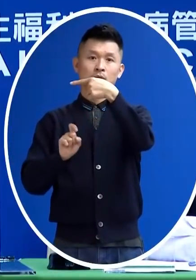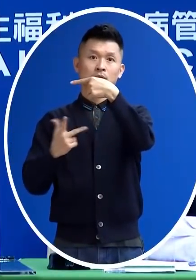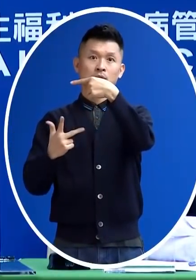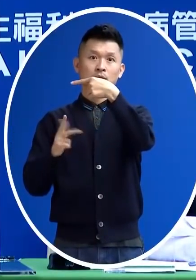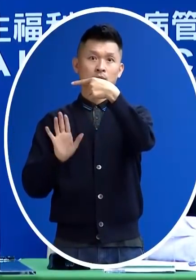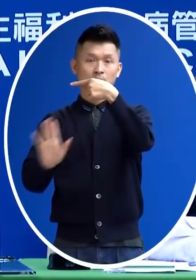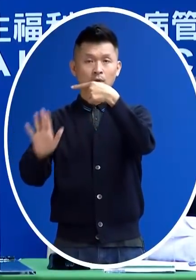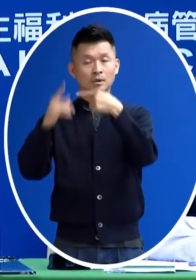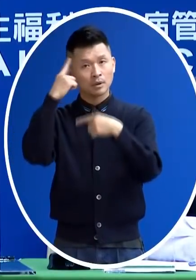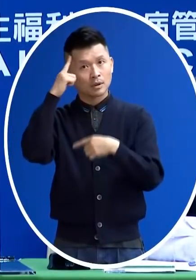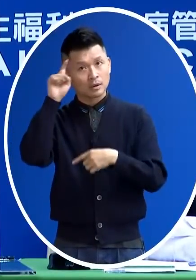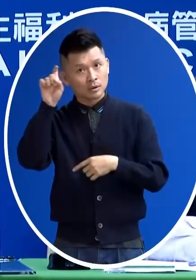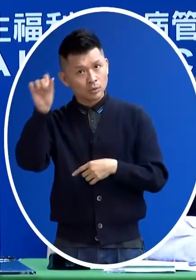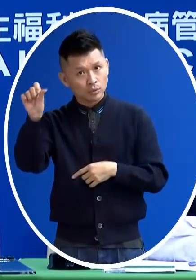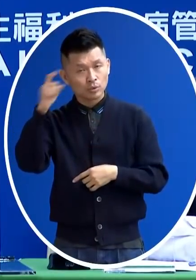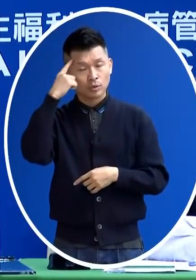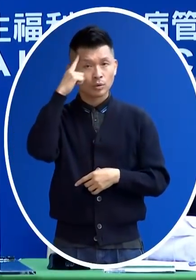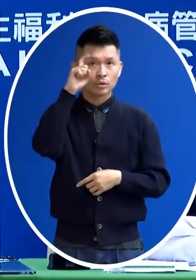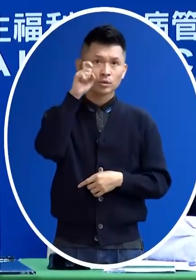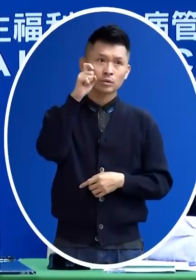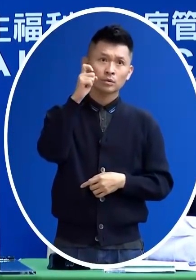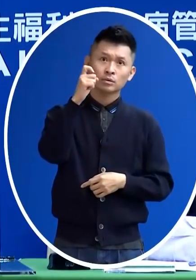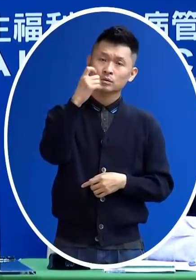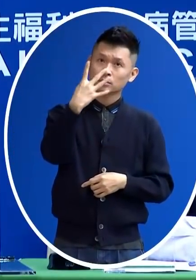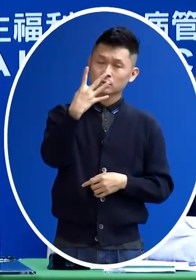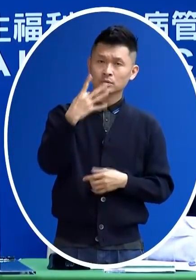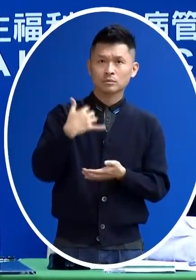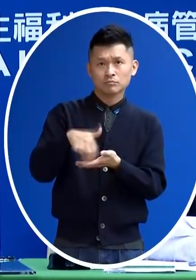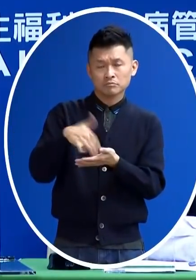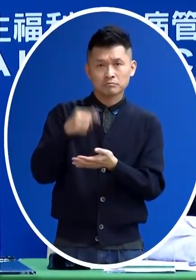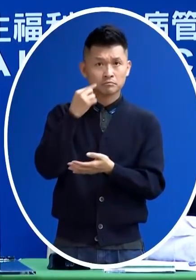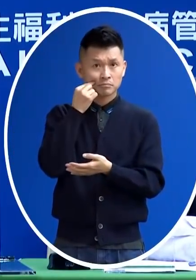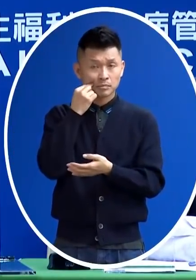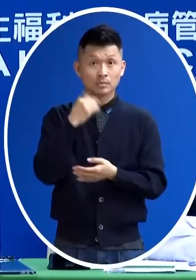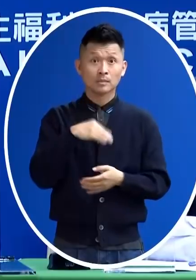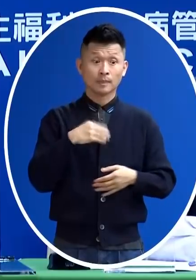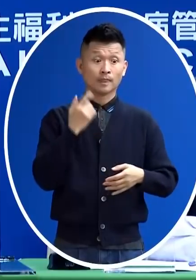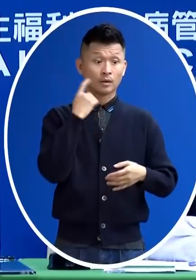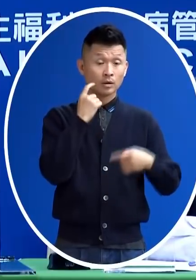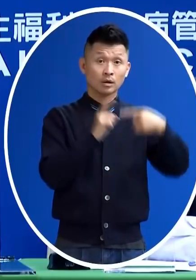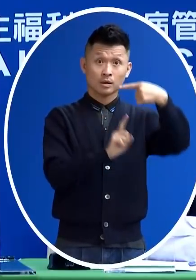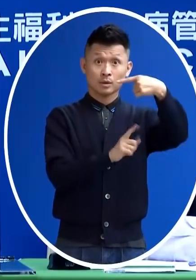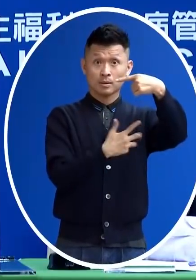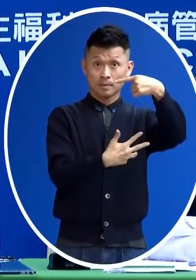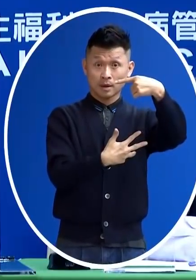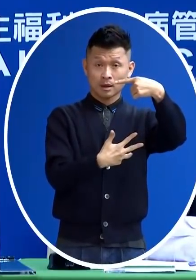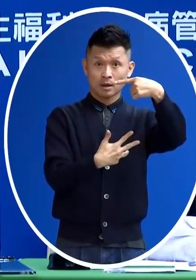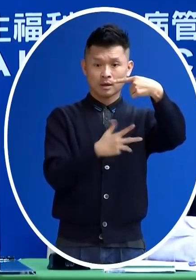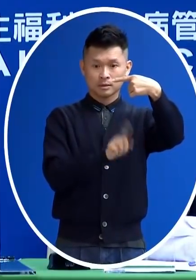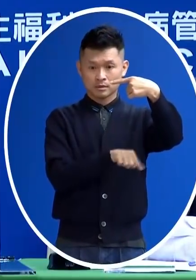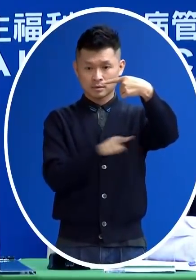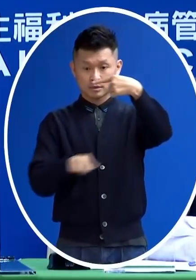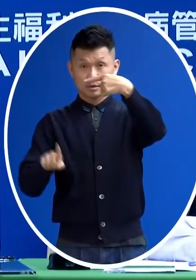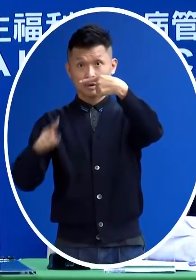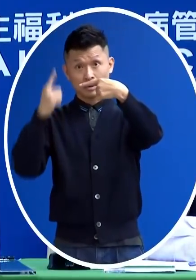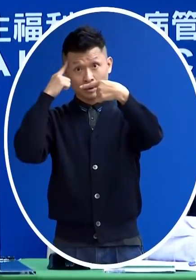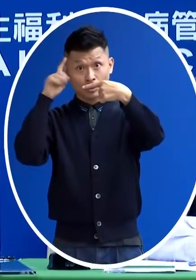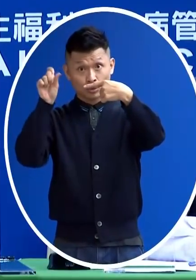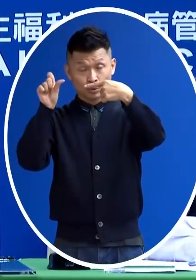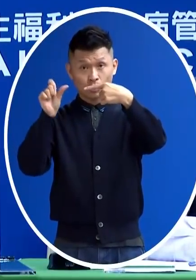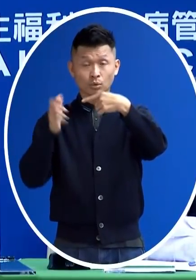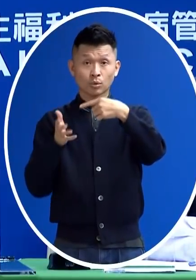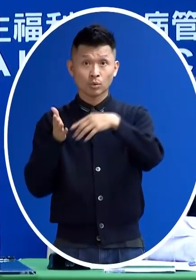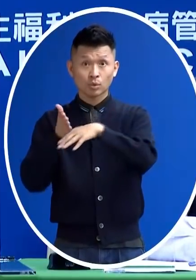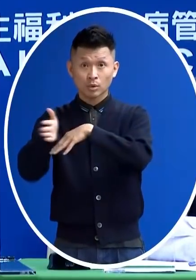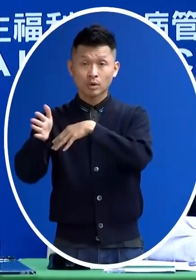那加15天或14天就不太好用那比如說1月8號我們再加15天那等於就是1月